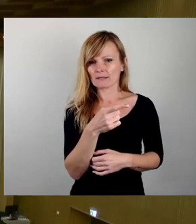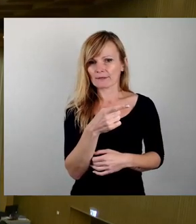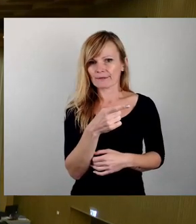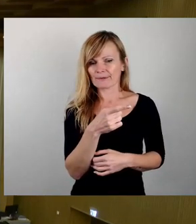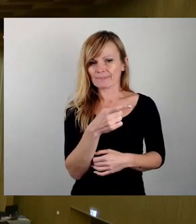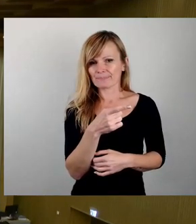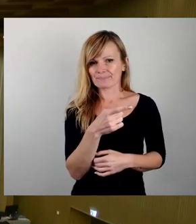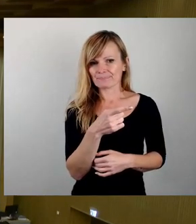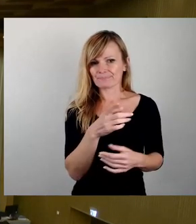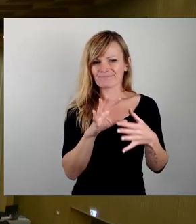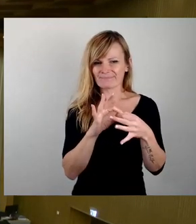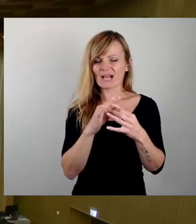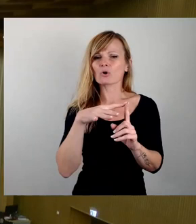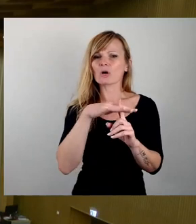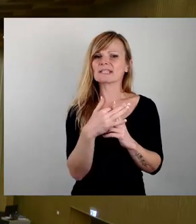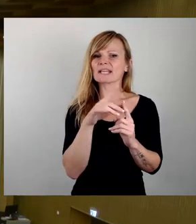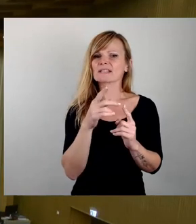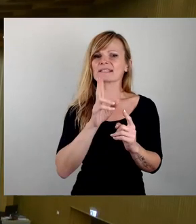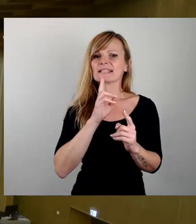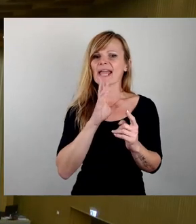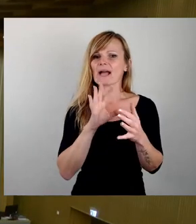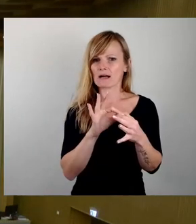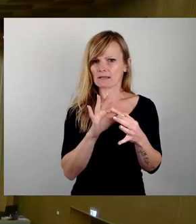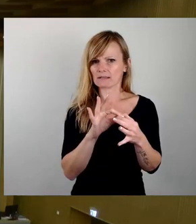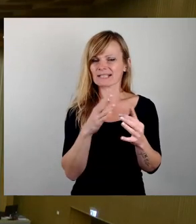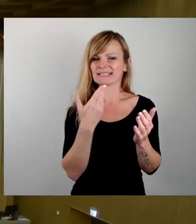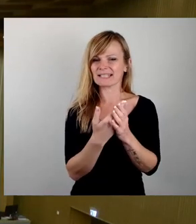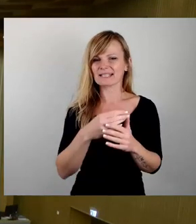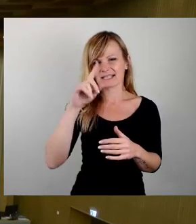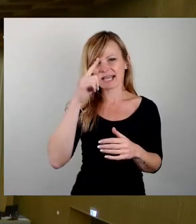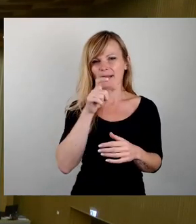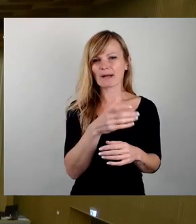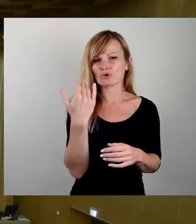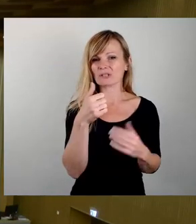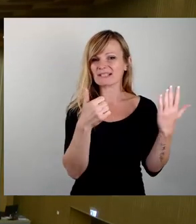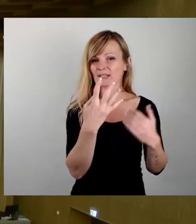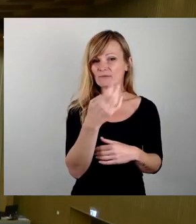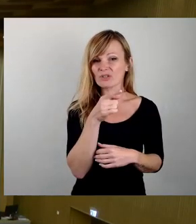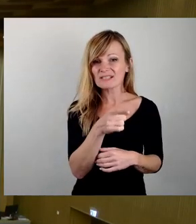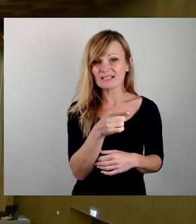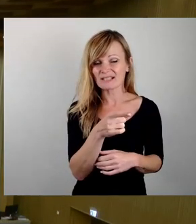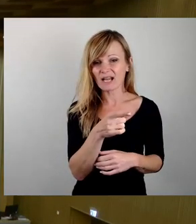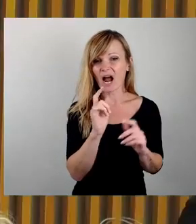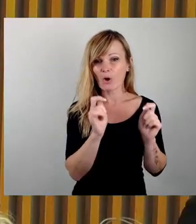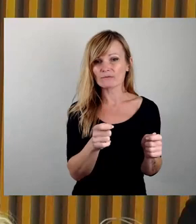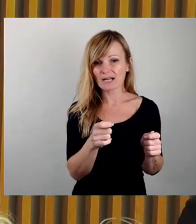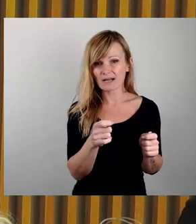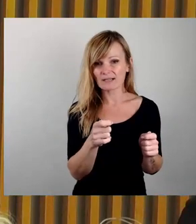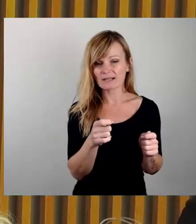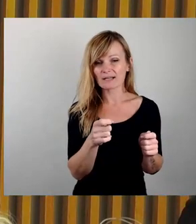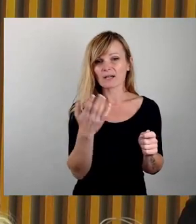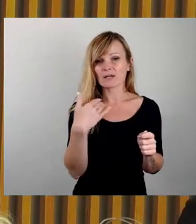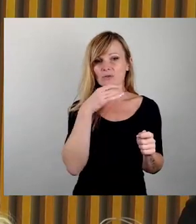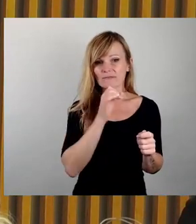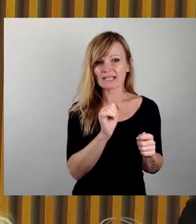DDR steht. Ich möchte daran erinnern, dass dieses Denkmal bereits 1946 auf Auftrag der sowjetischen